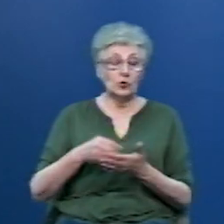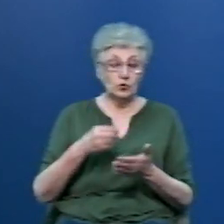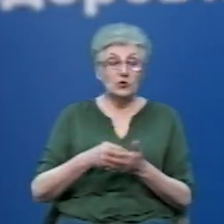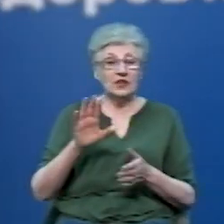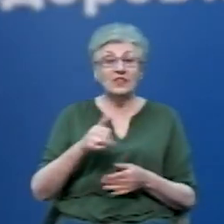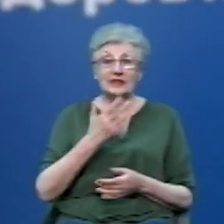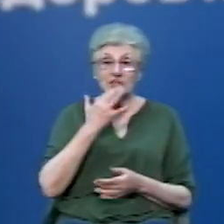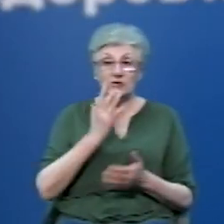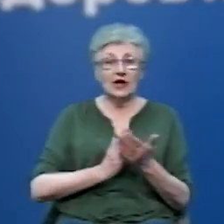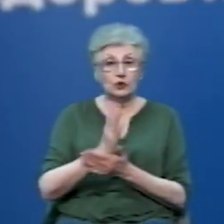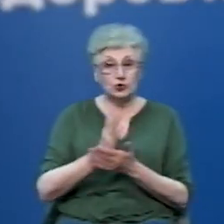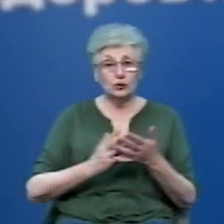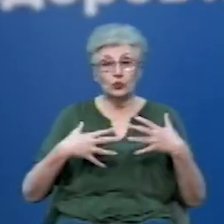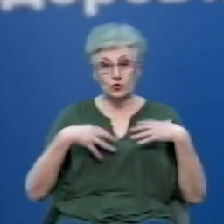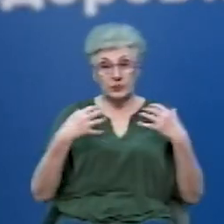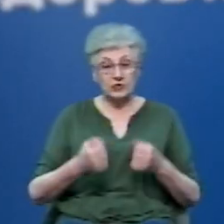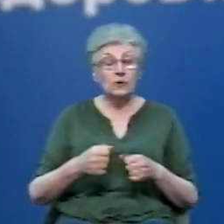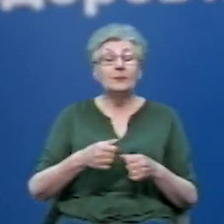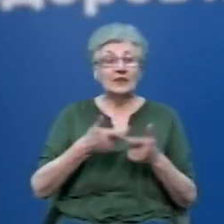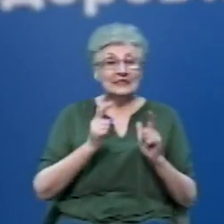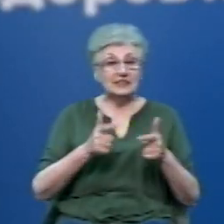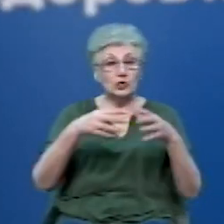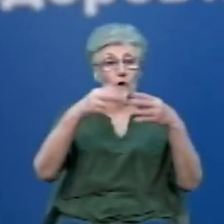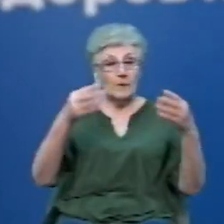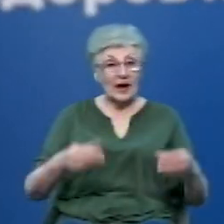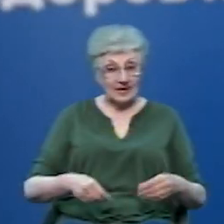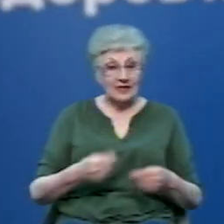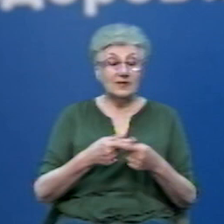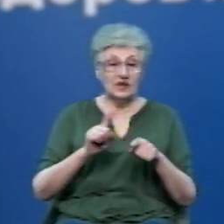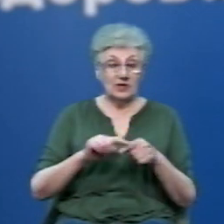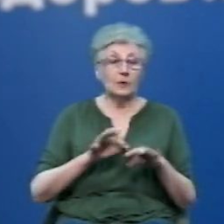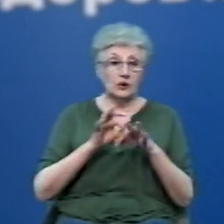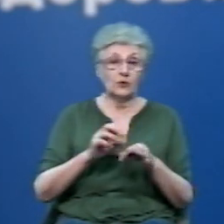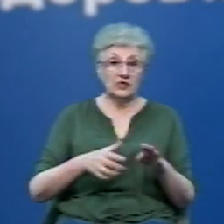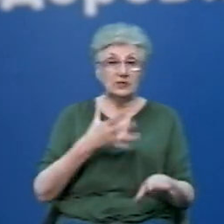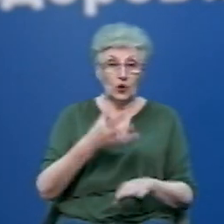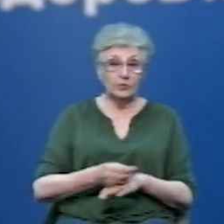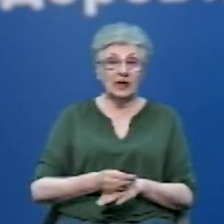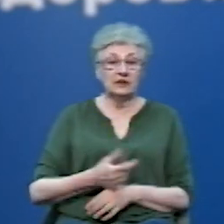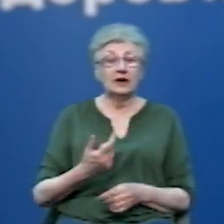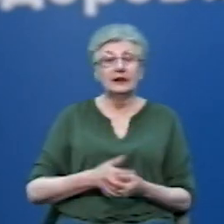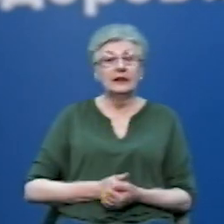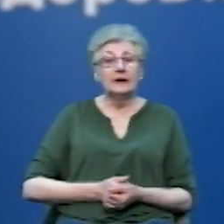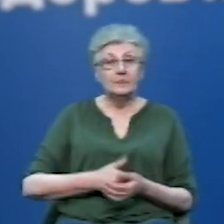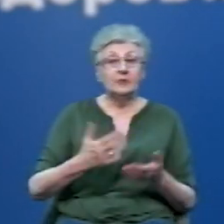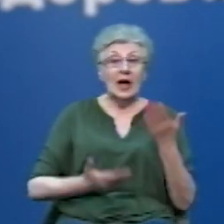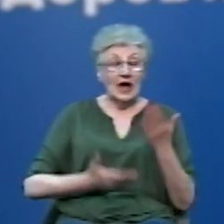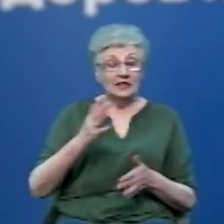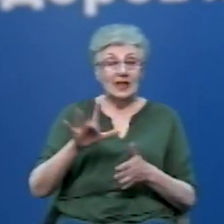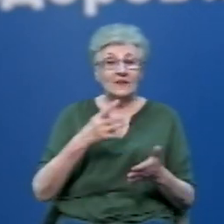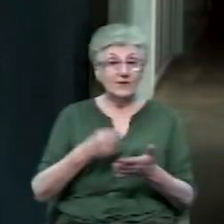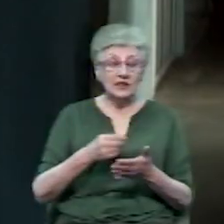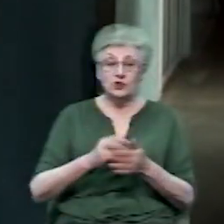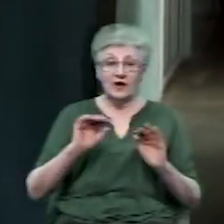здоров'я, по деяких пакетах зберігається оплата за прилікований випадок. Це пріоритетні пакети. Але фінансування не